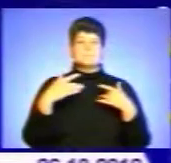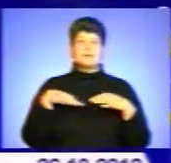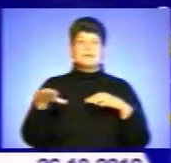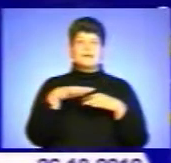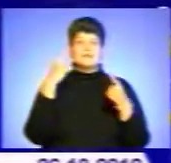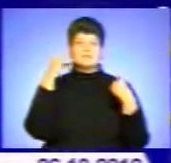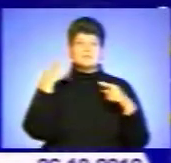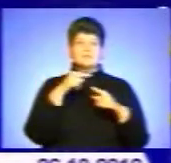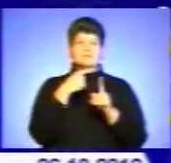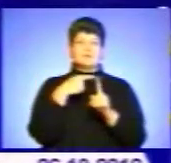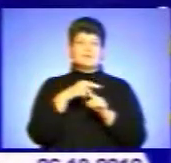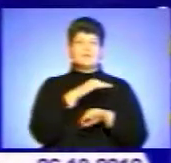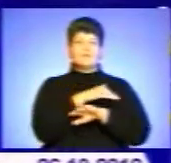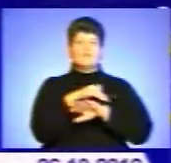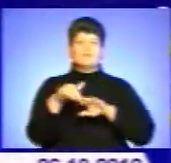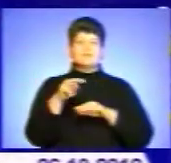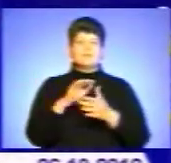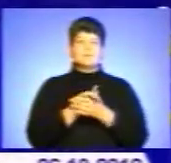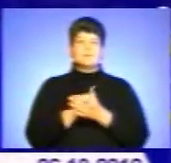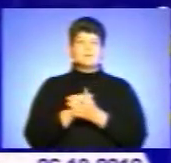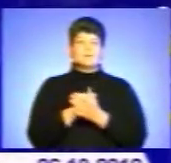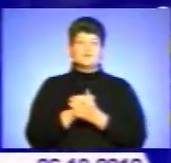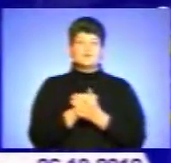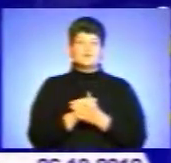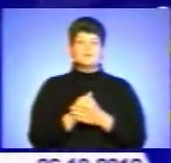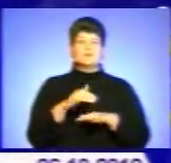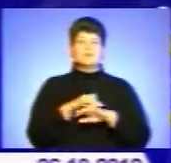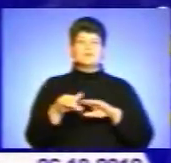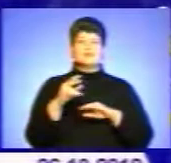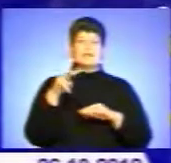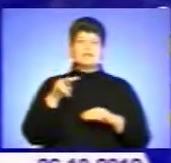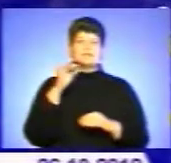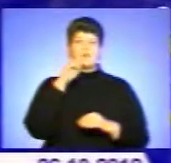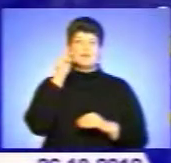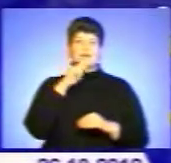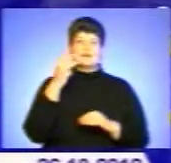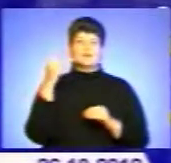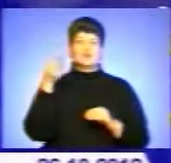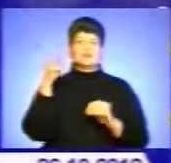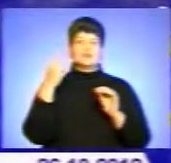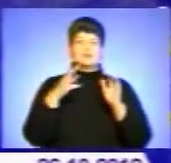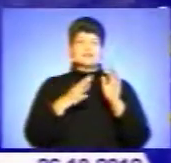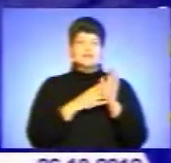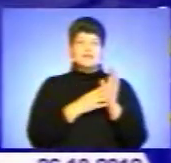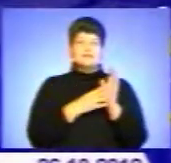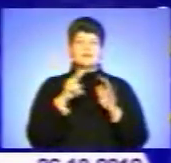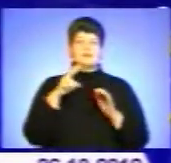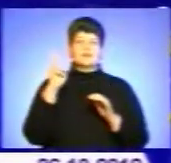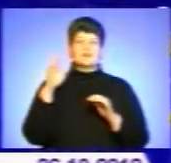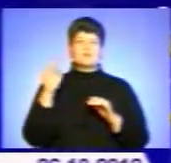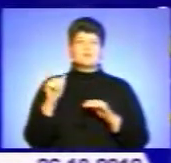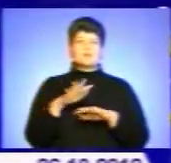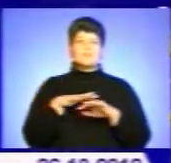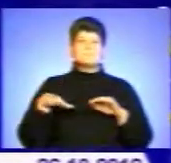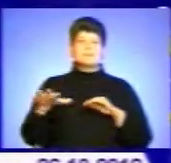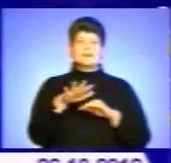вулиць Миру Дружби, вулиці Лесі Українки, біля будинку номер 39, вулиці Леся Курбаса, Майданку,